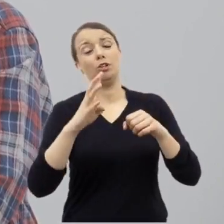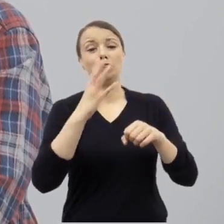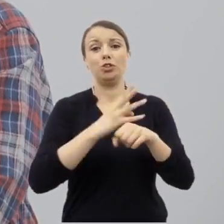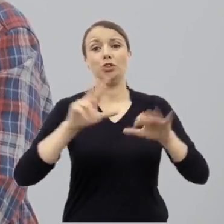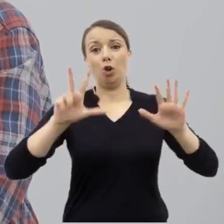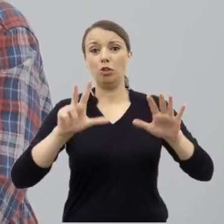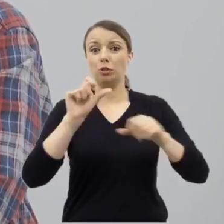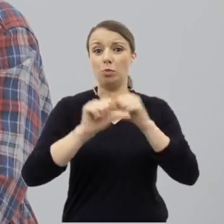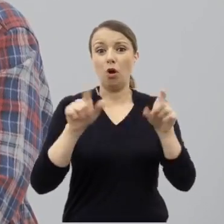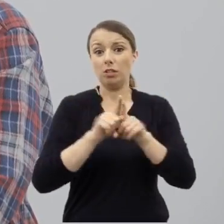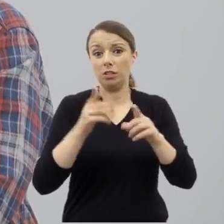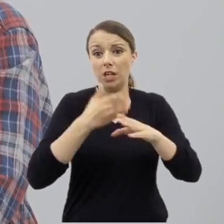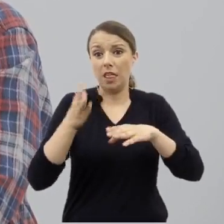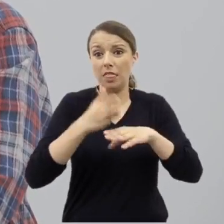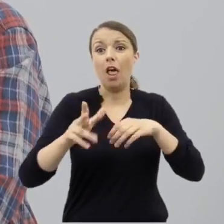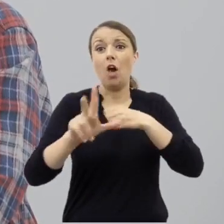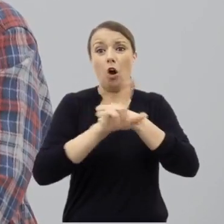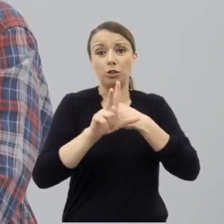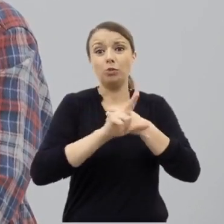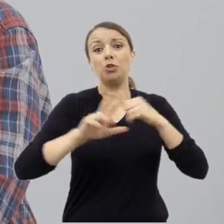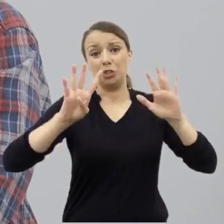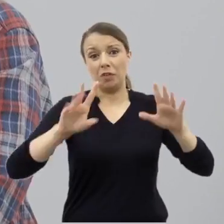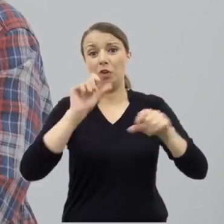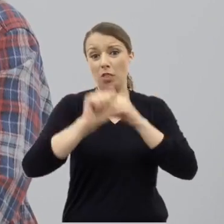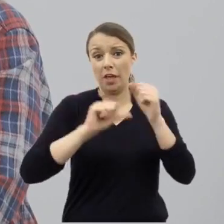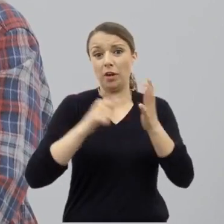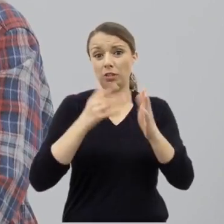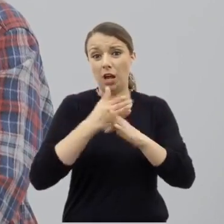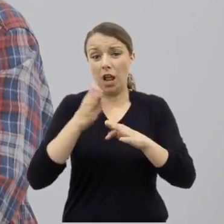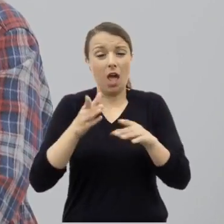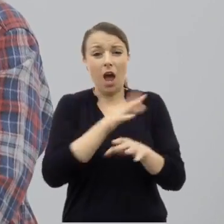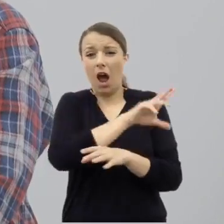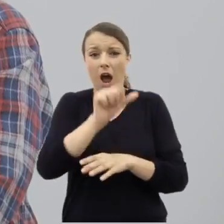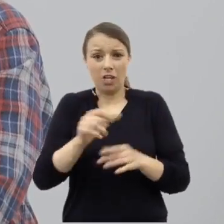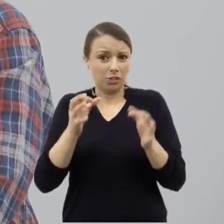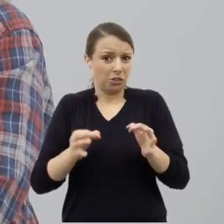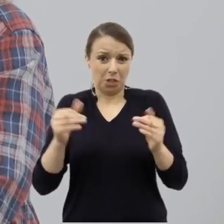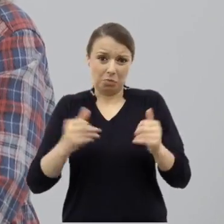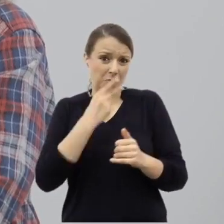stosunkach. Więc jest to pogrom, którego pokłosie cały czas możemy obserwować.